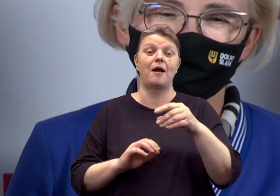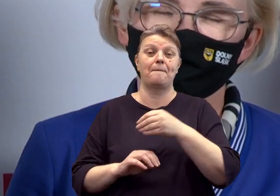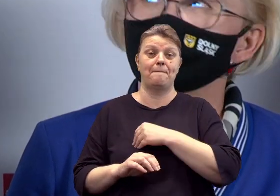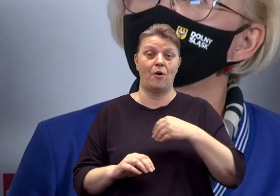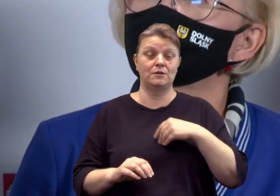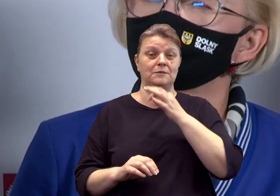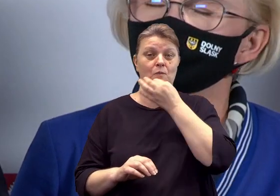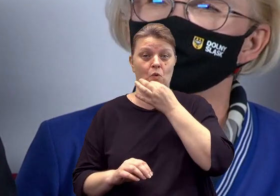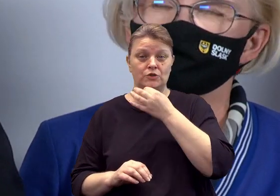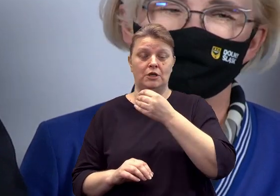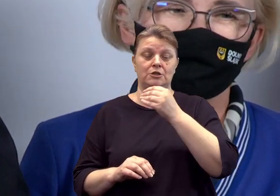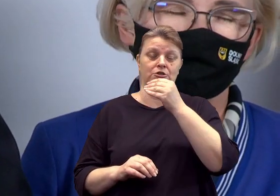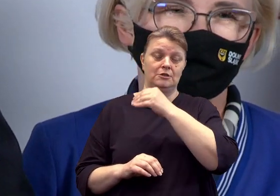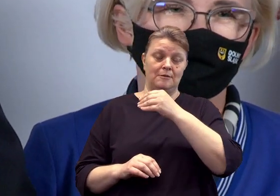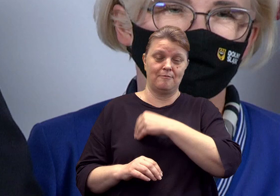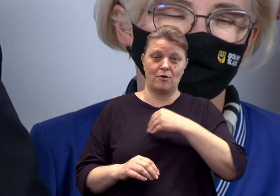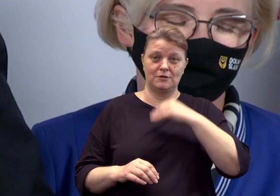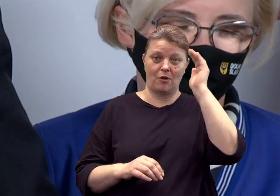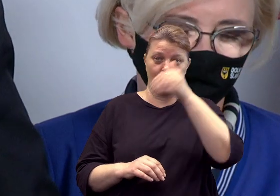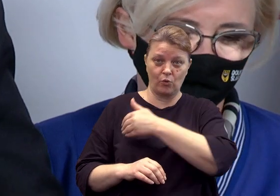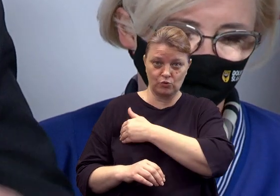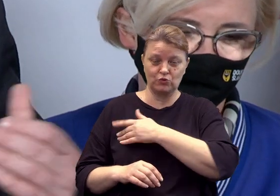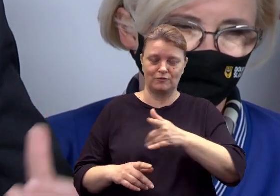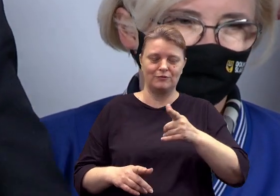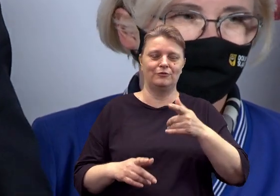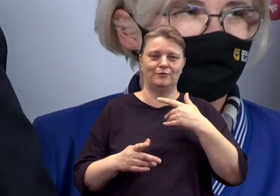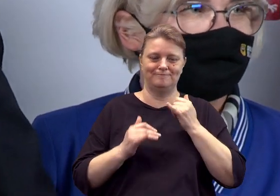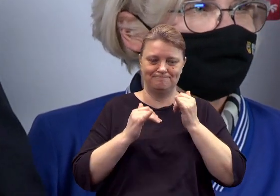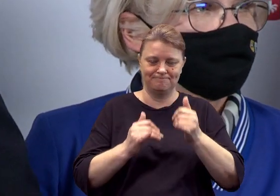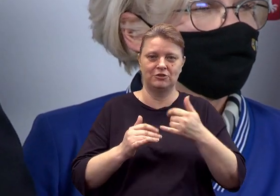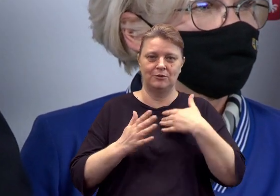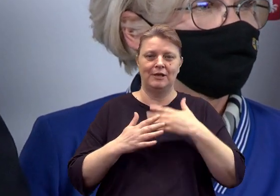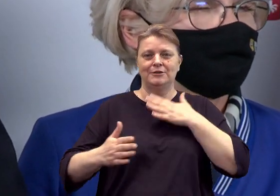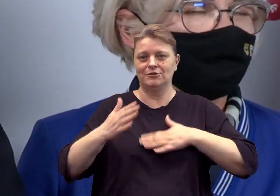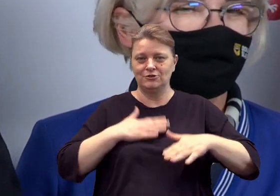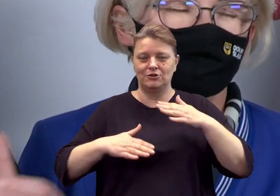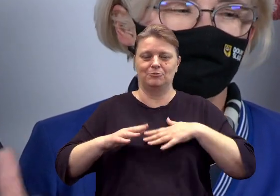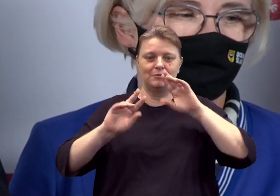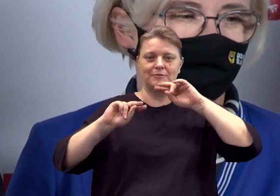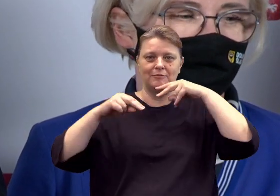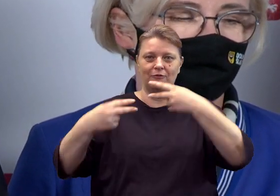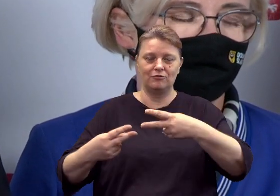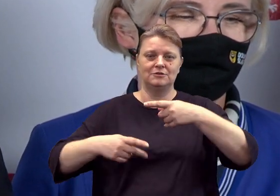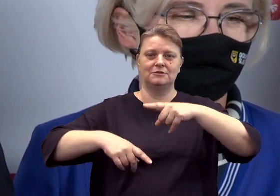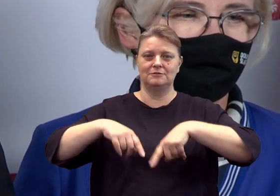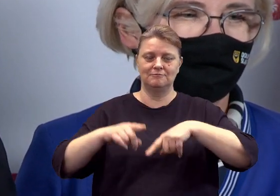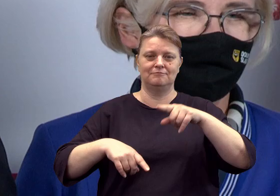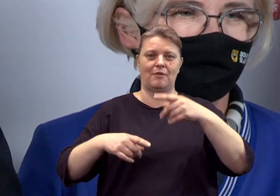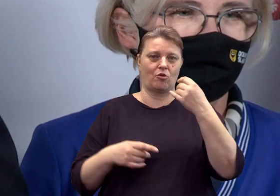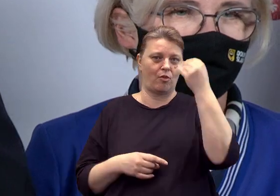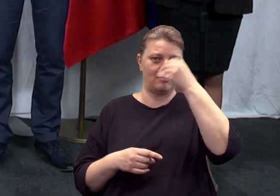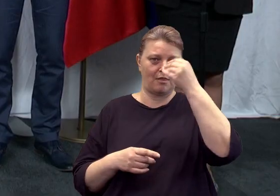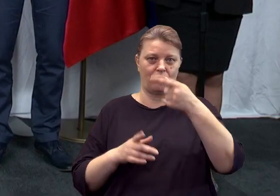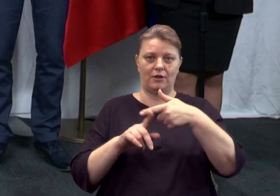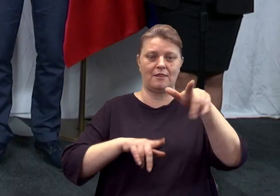polskiej młodzieży i dla ich przyszłości, ciesząc się, że mogli wrócić swobodnie i spokojnie do nauki